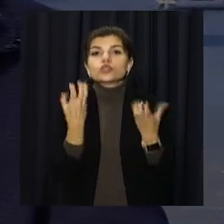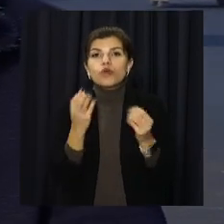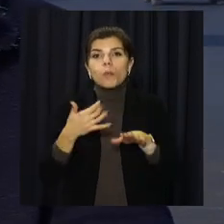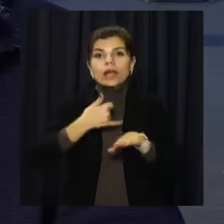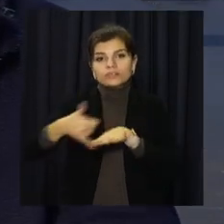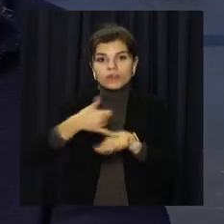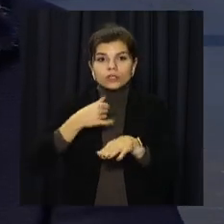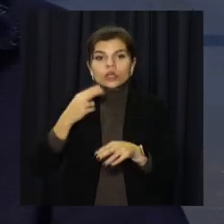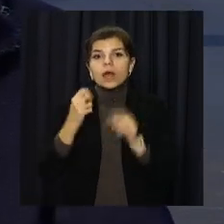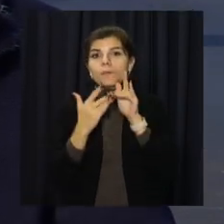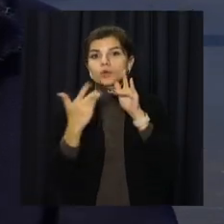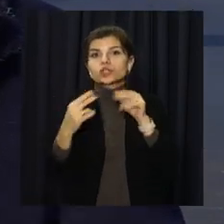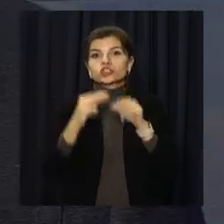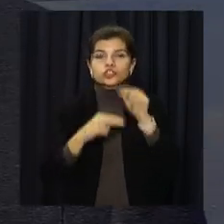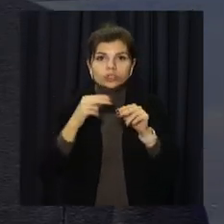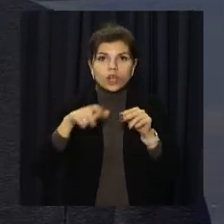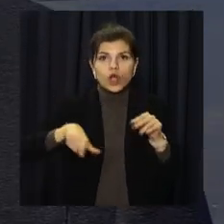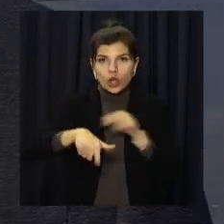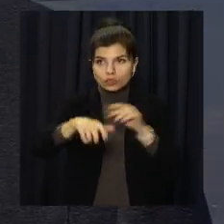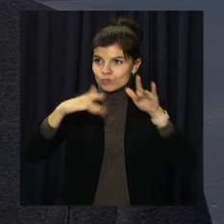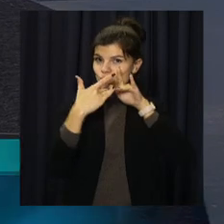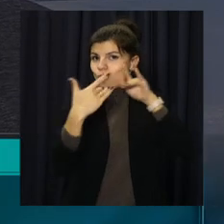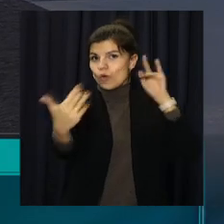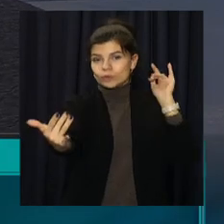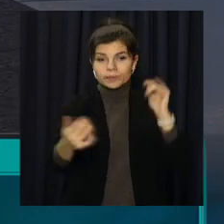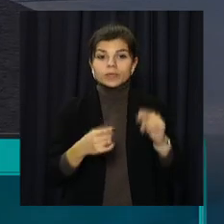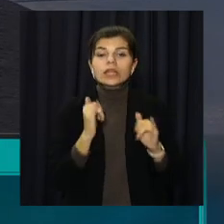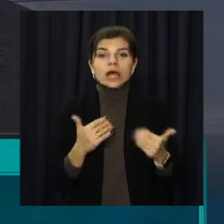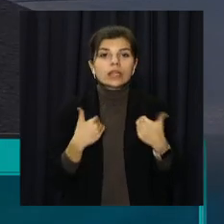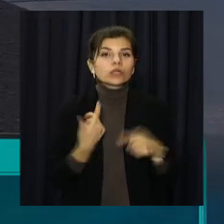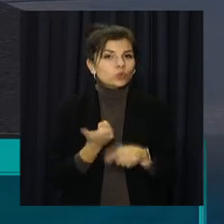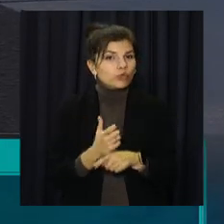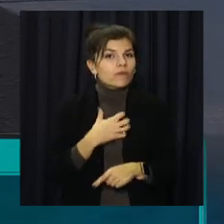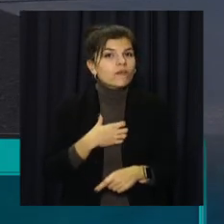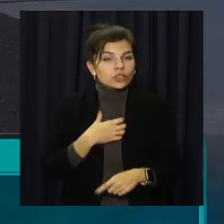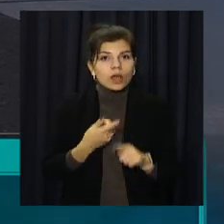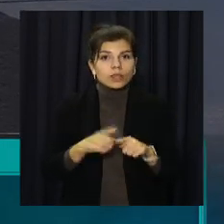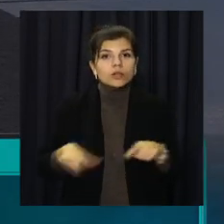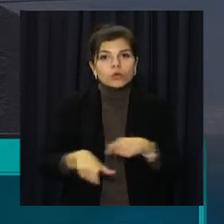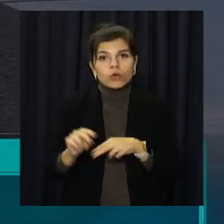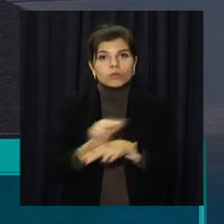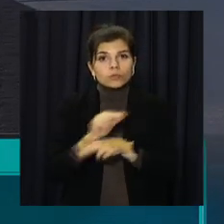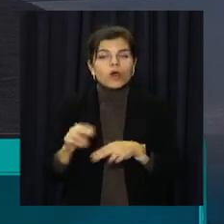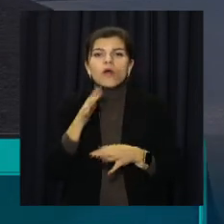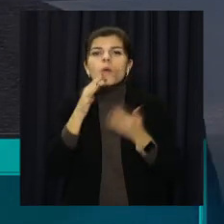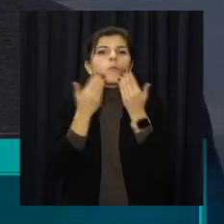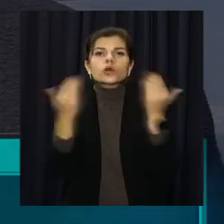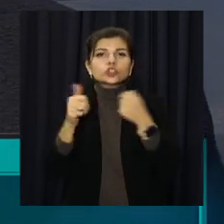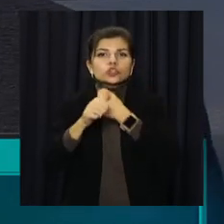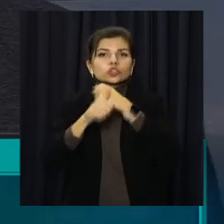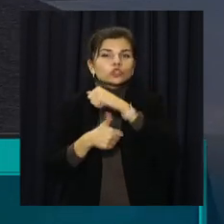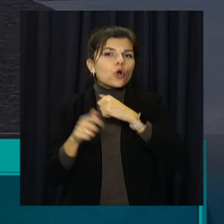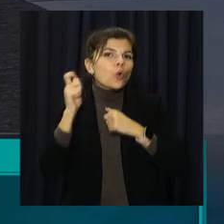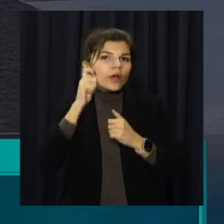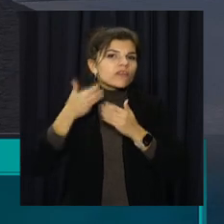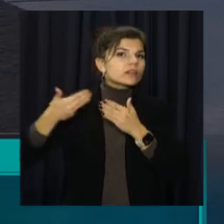асфальт на мосту через річку Вовча. Для нас це дуже важливо. Ця дорога ремонтувалась останній раз 16